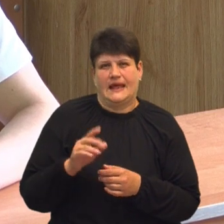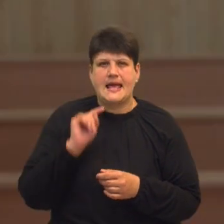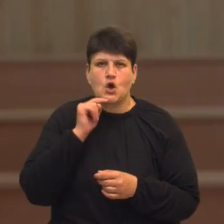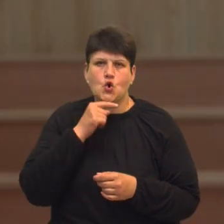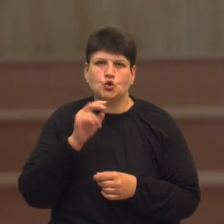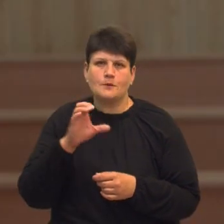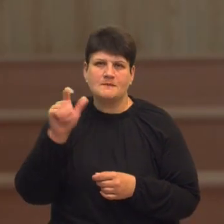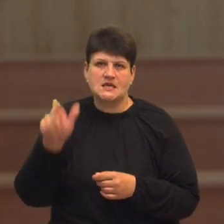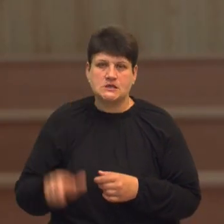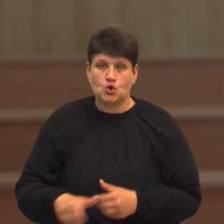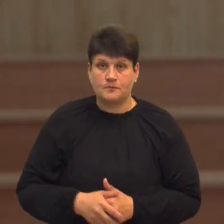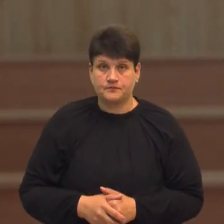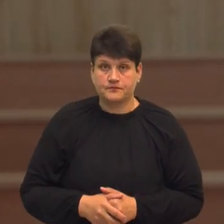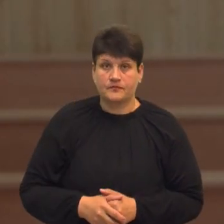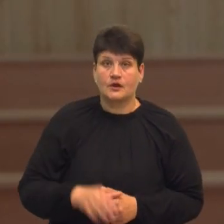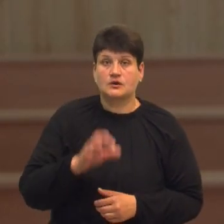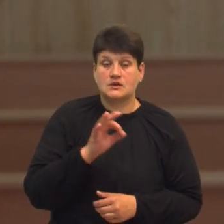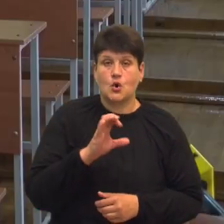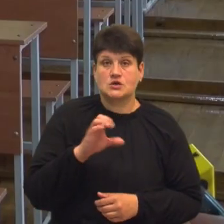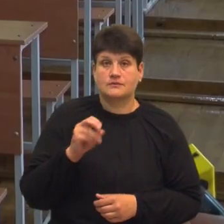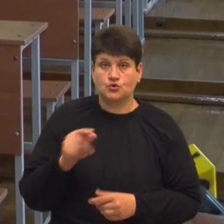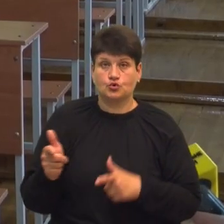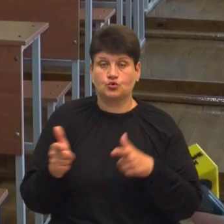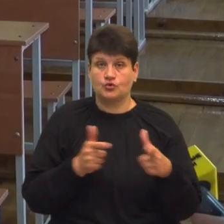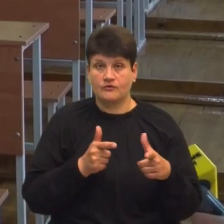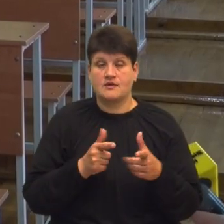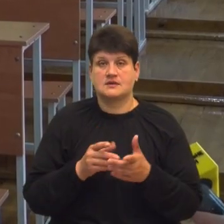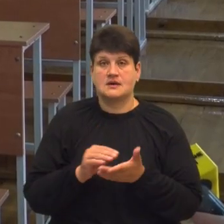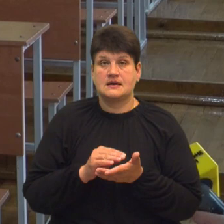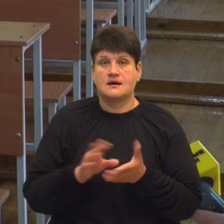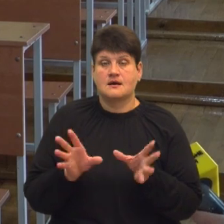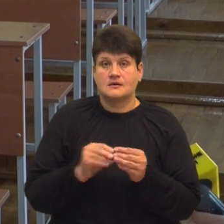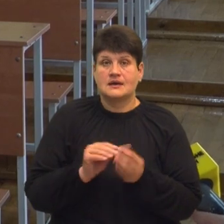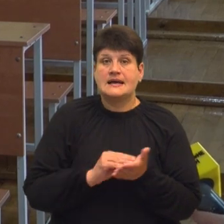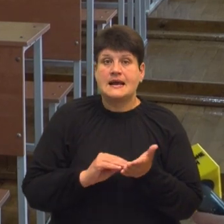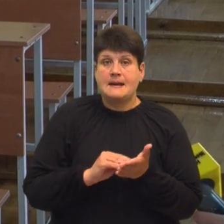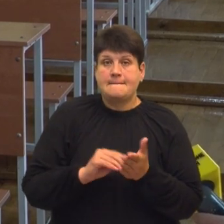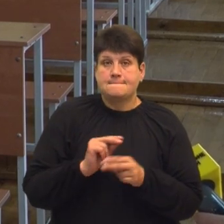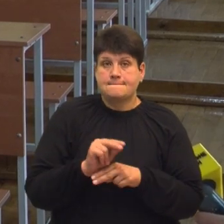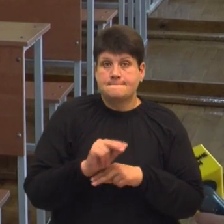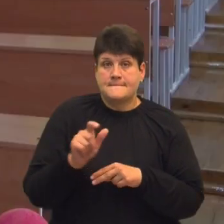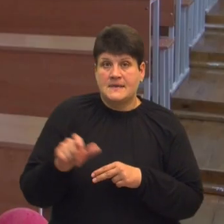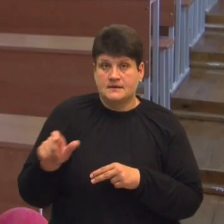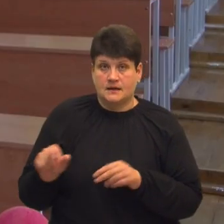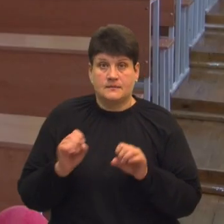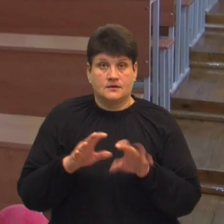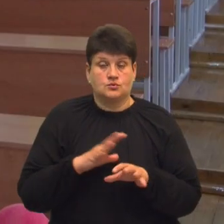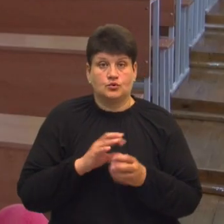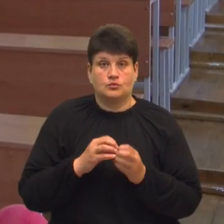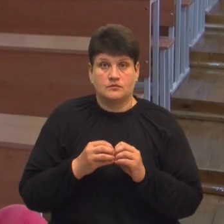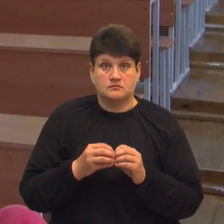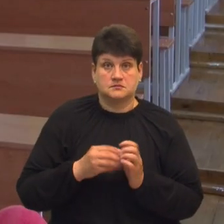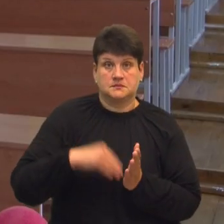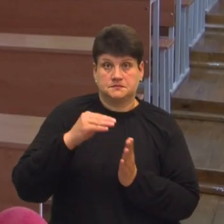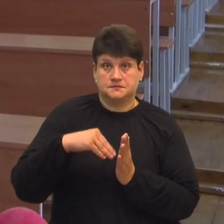своїх батьків. Олександр Осадчук готувався до здачі тесту із репетитором. Каже, при здачі виникли проблеми. Під час складання